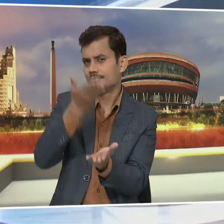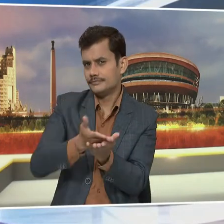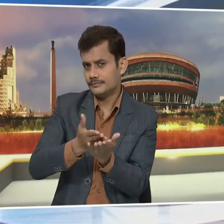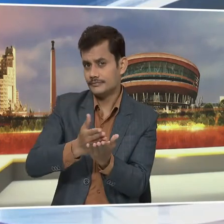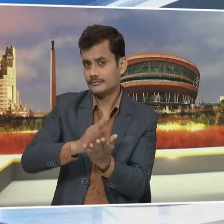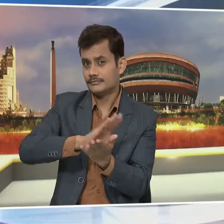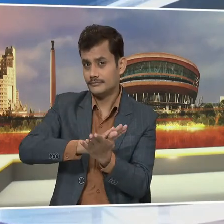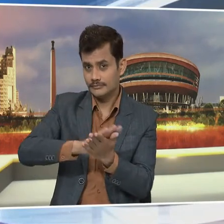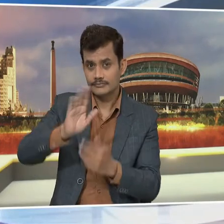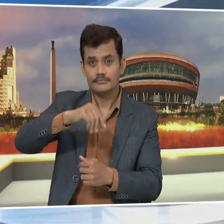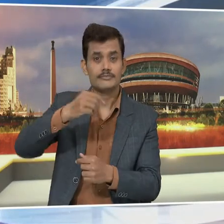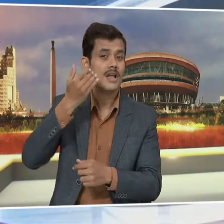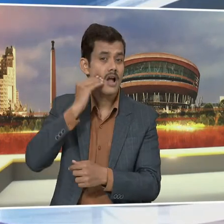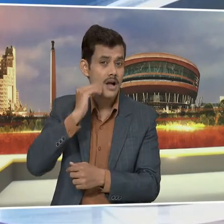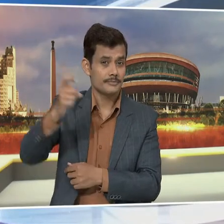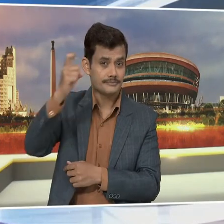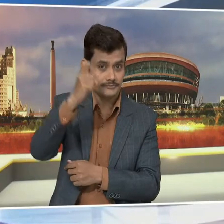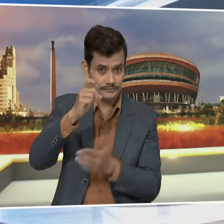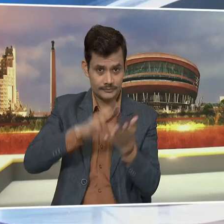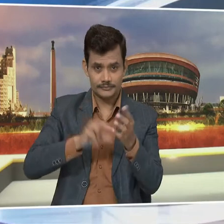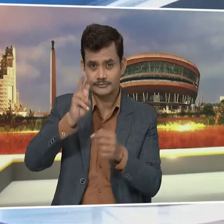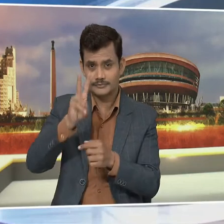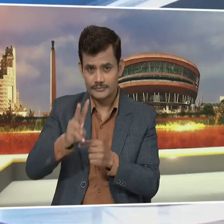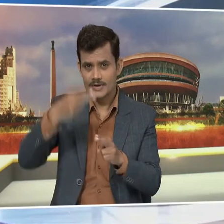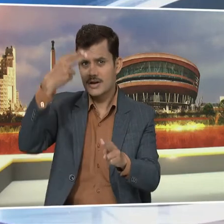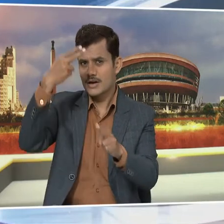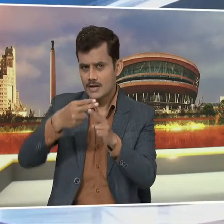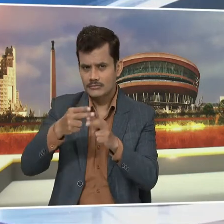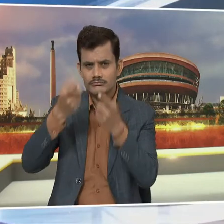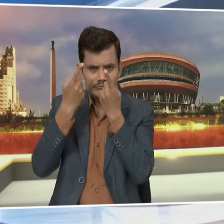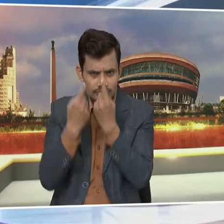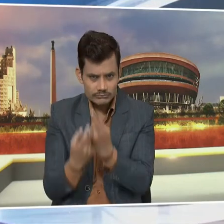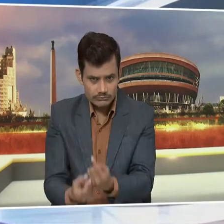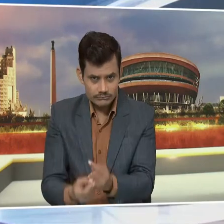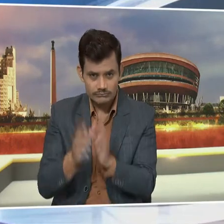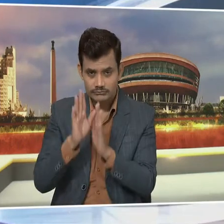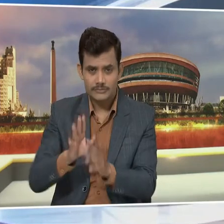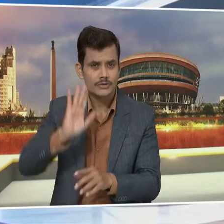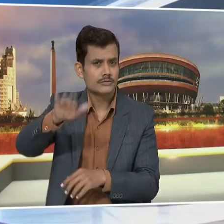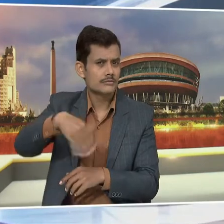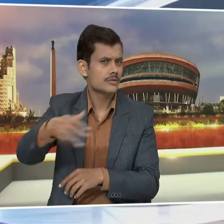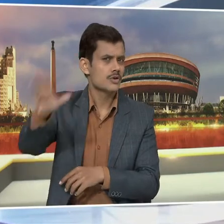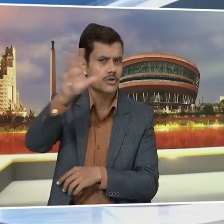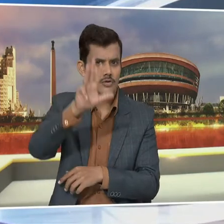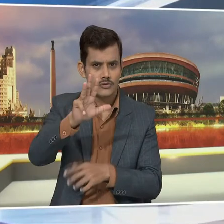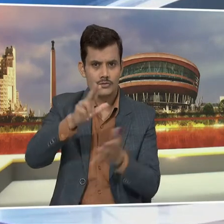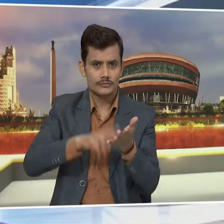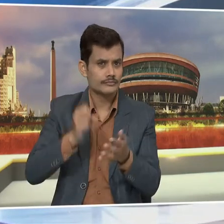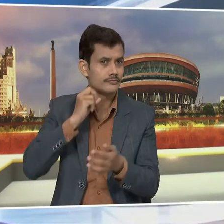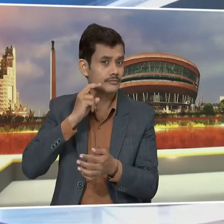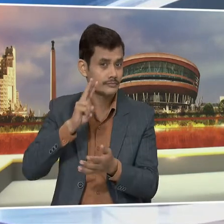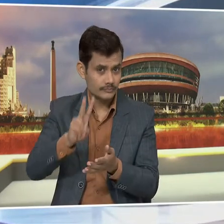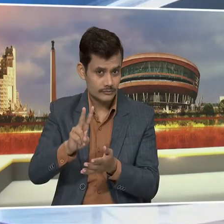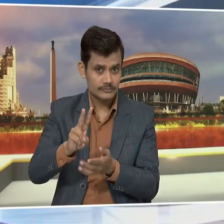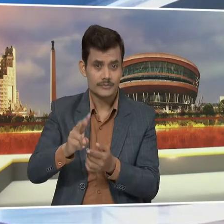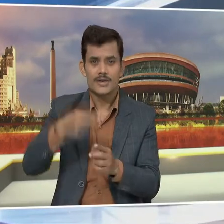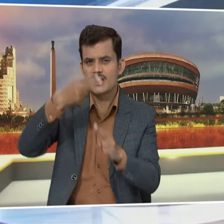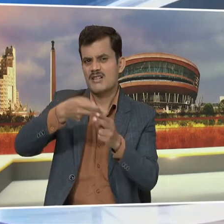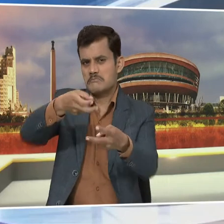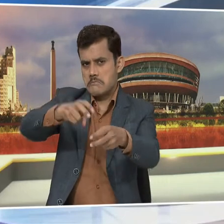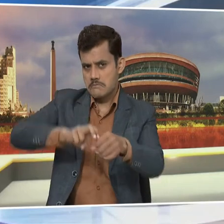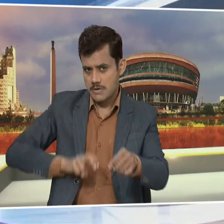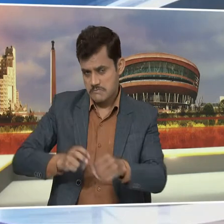बाद साथ नवंबर को नाम निर्देशन पत्रों की समीक्षा की जाएगी और फिर नौ तारी को नाम वापस लिये जा